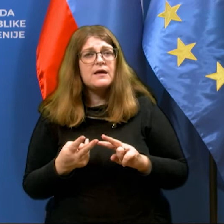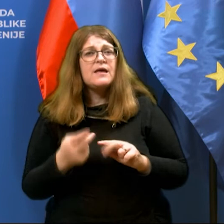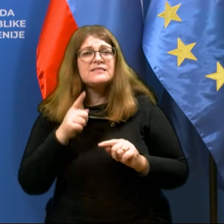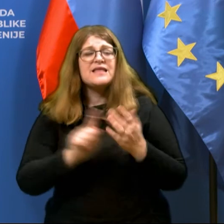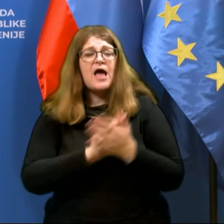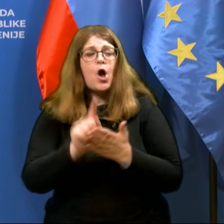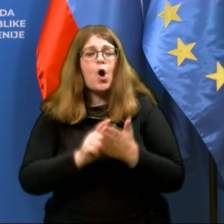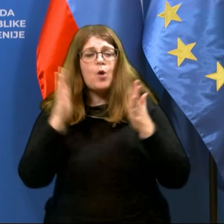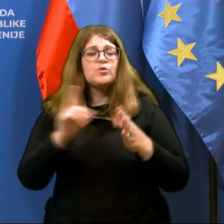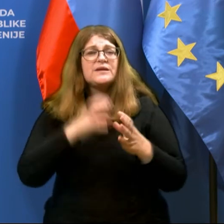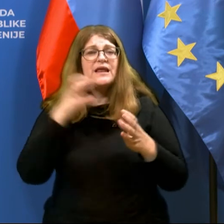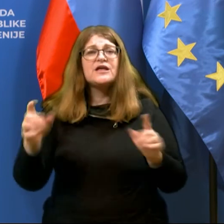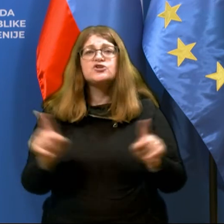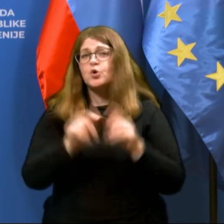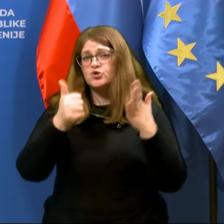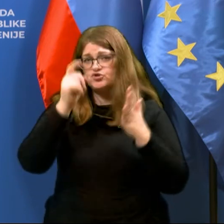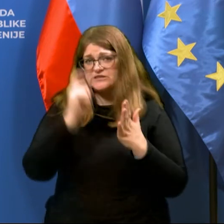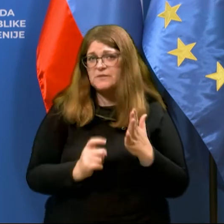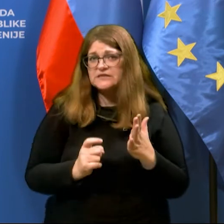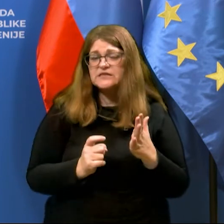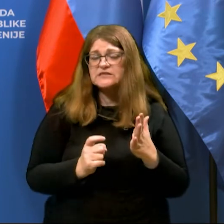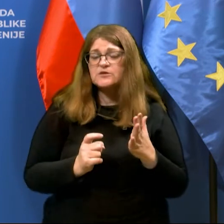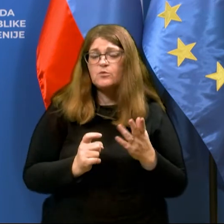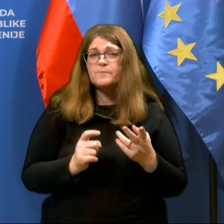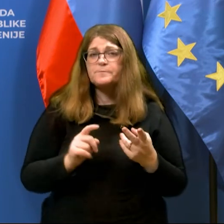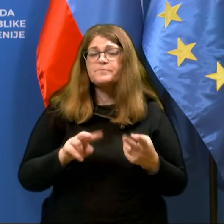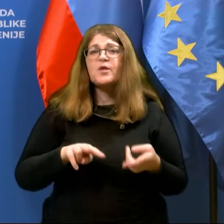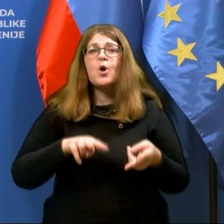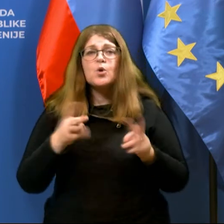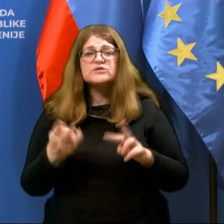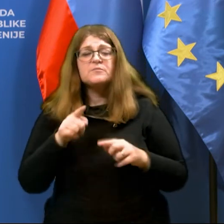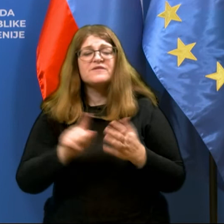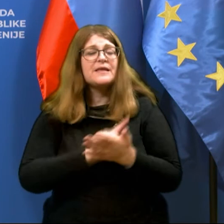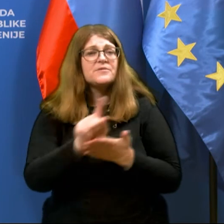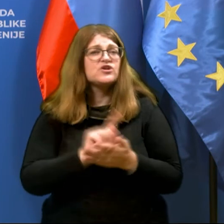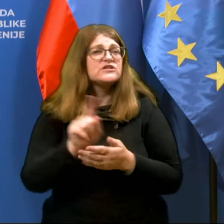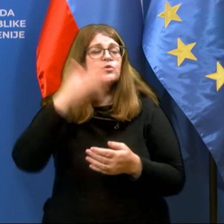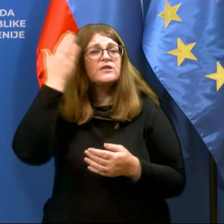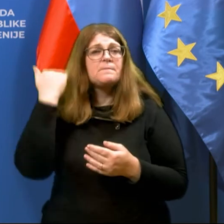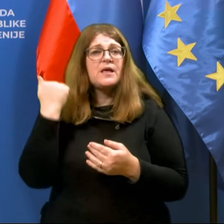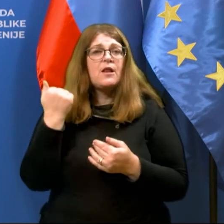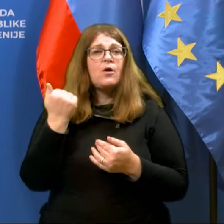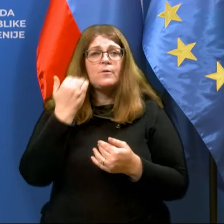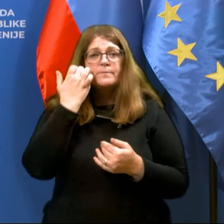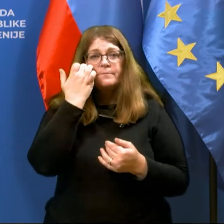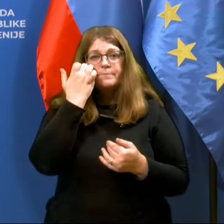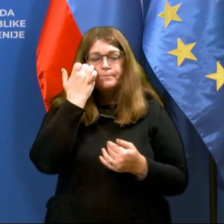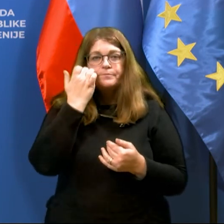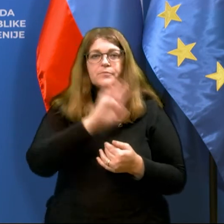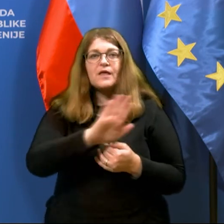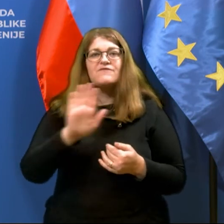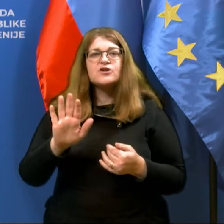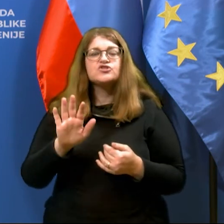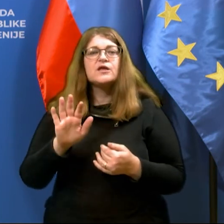obdobje ni daljše od 6 mesecev oziroma, da v tem času pač ni bilo vaše